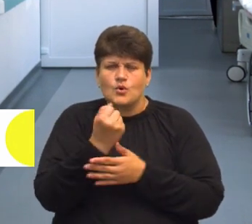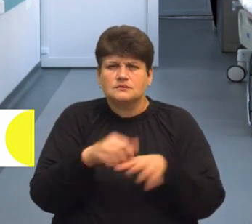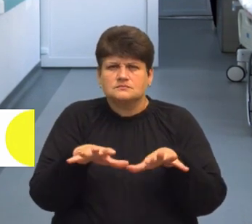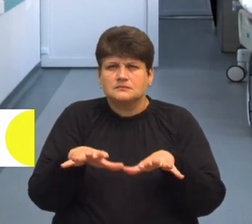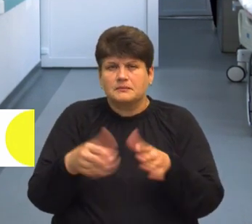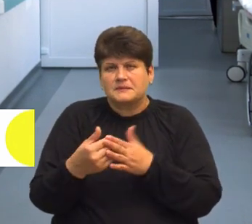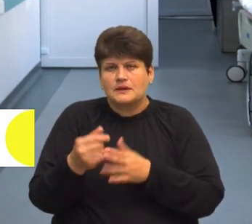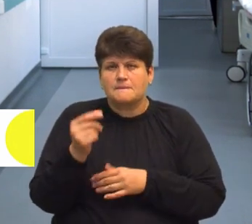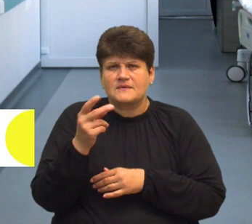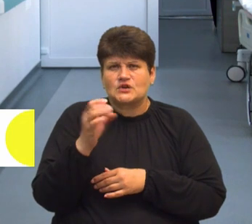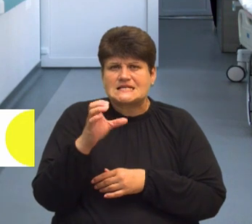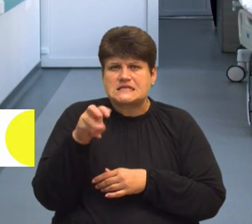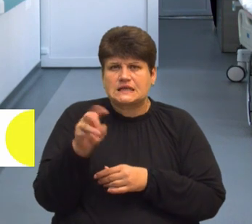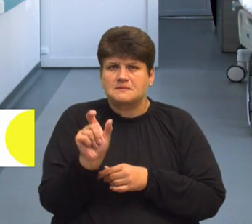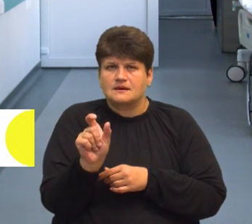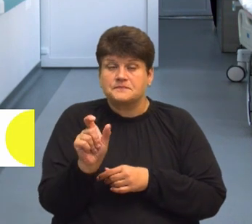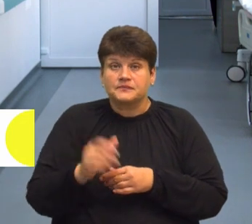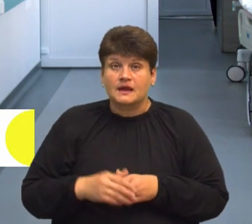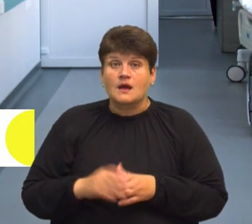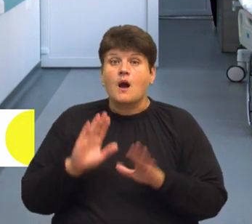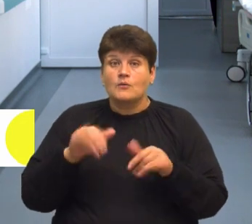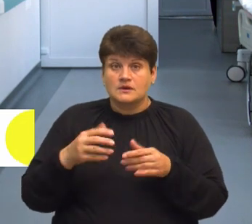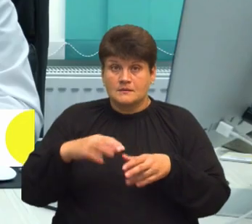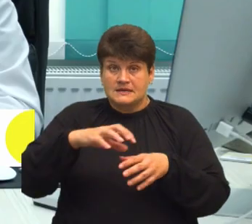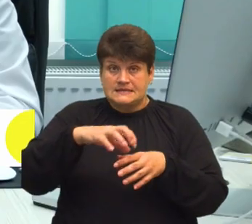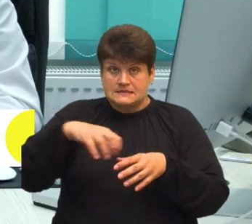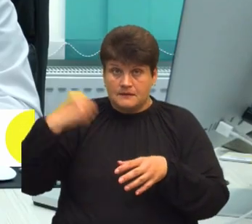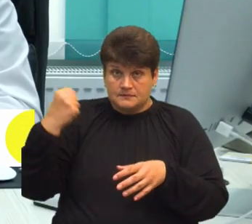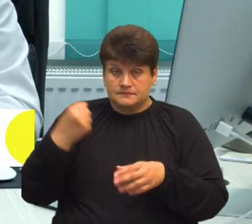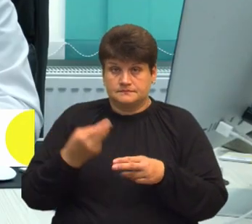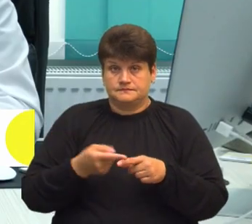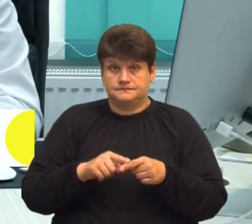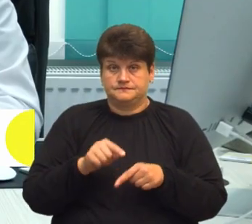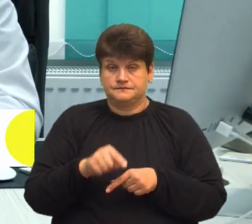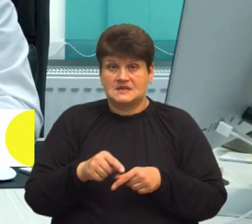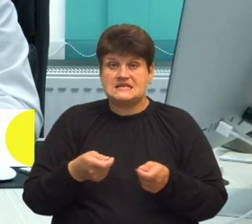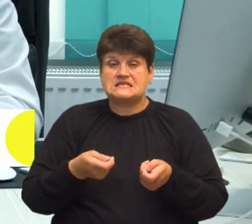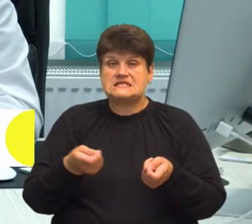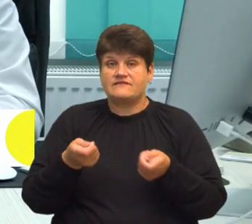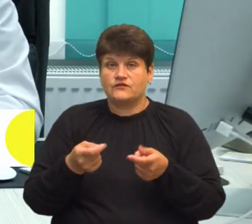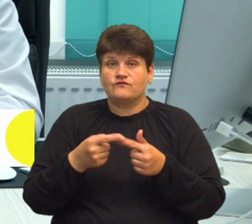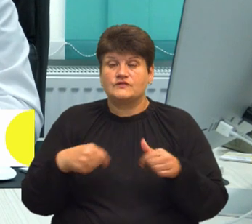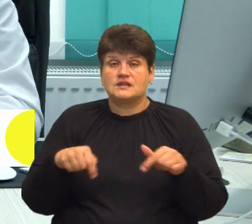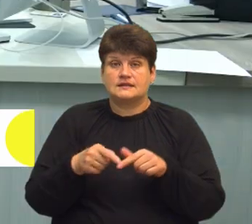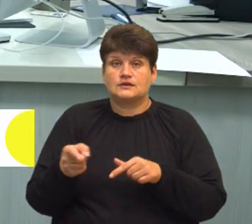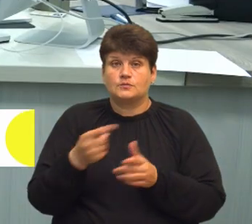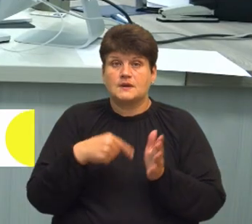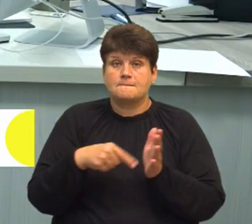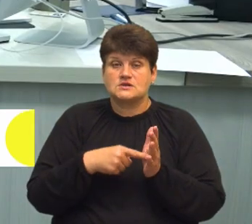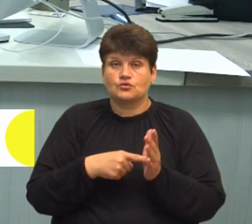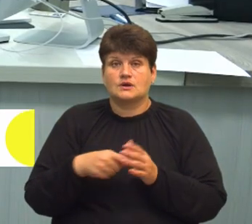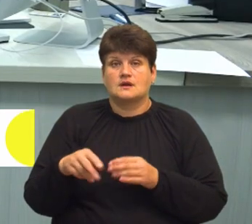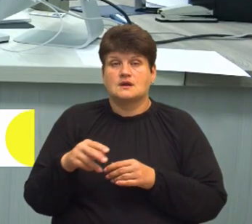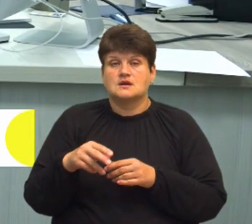півтора сантиметра. Після цього ми видаляємо це вогнище. Завідувач відділення нейрохірургії Тернопільської міської комунальної